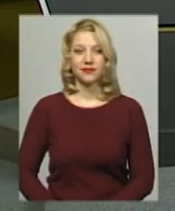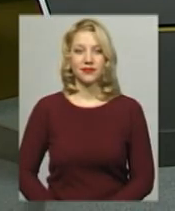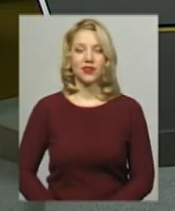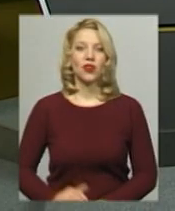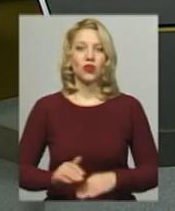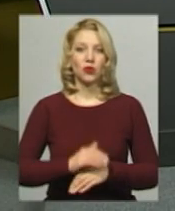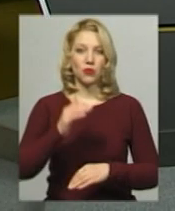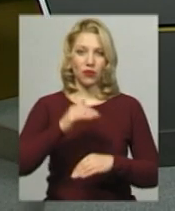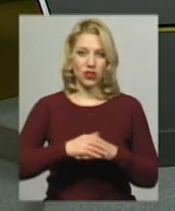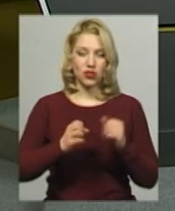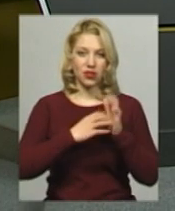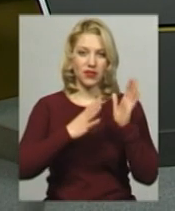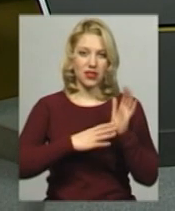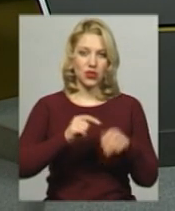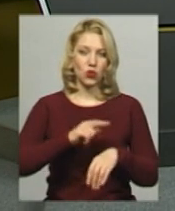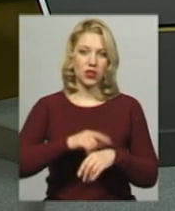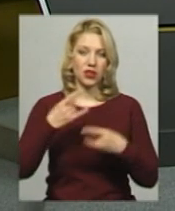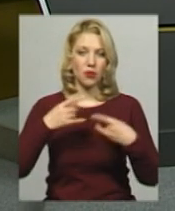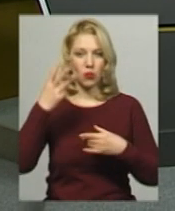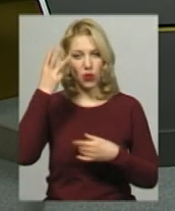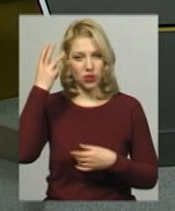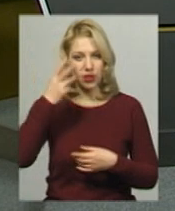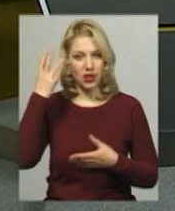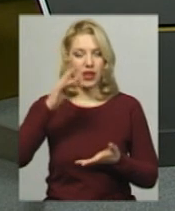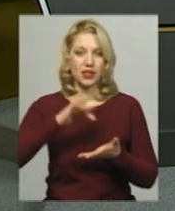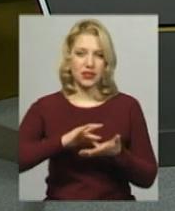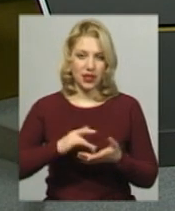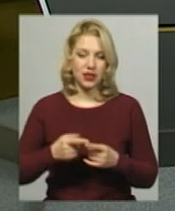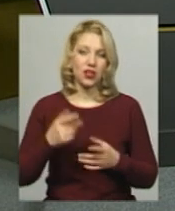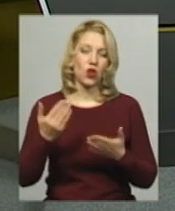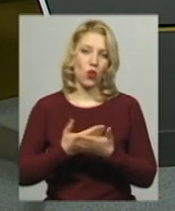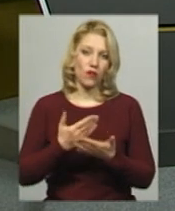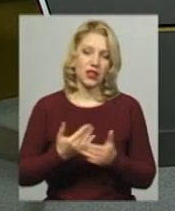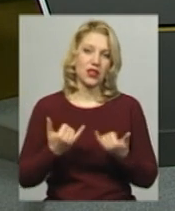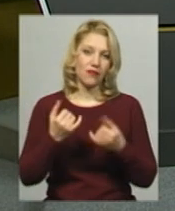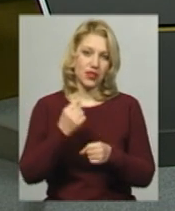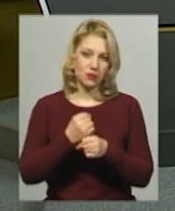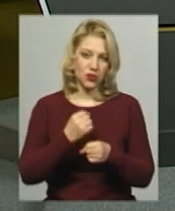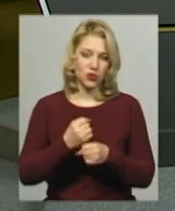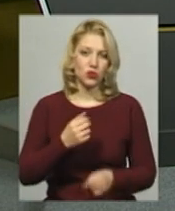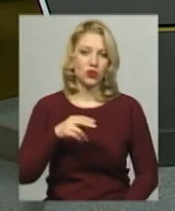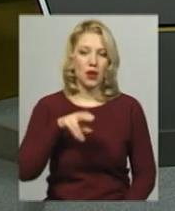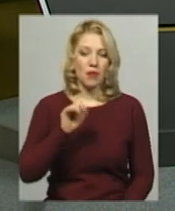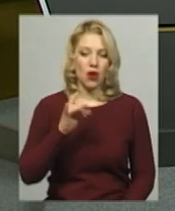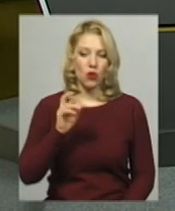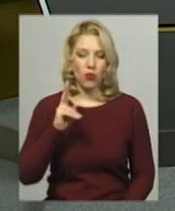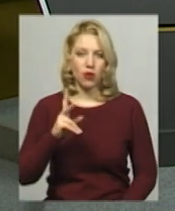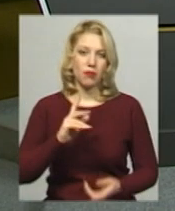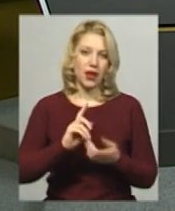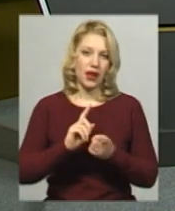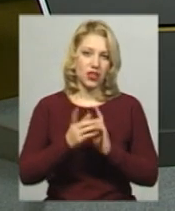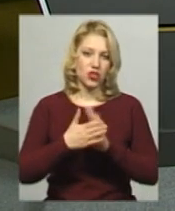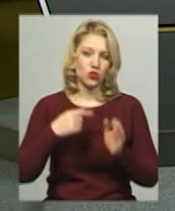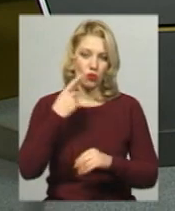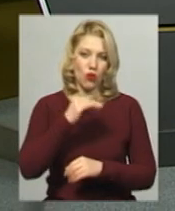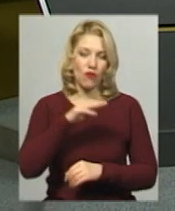Доброго вечора, 19-та година. На каналі Суспільного мовника «Поділля Центр» випуску новин в студії. Ведуча Світлана Поробок. Переклад на жести умови Оксани